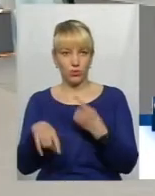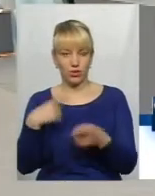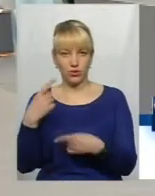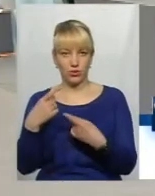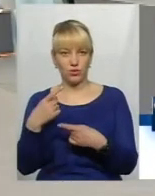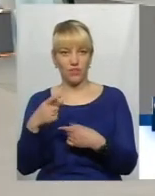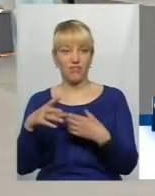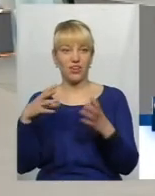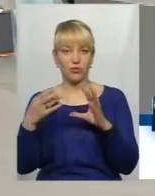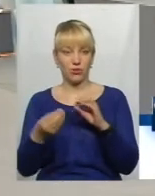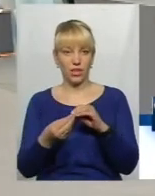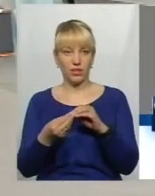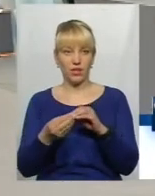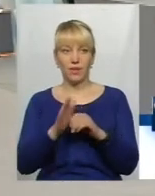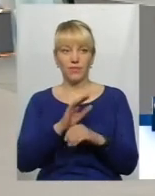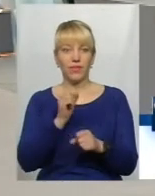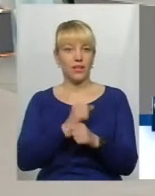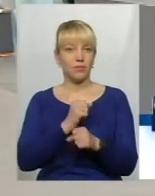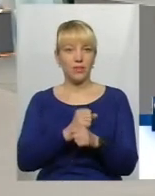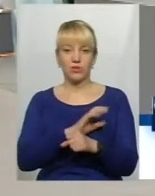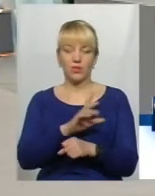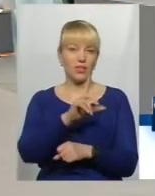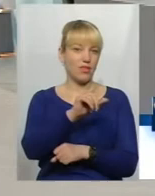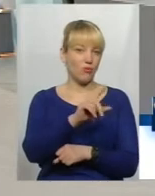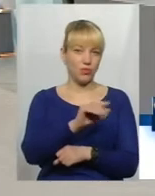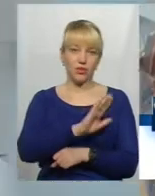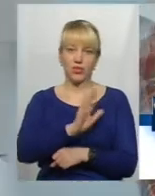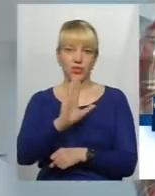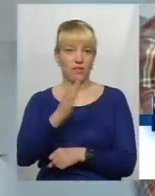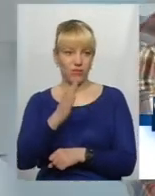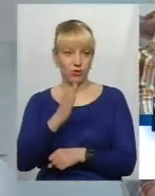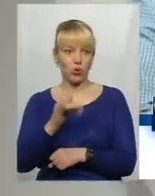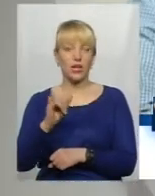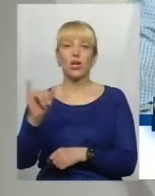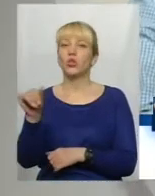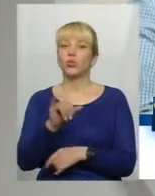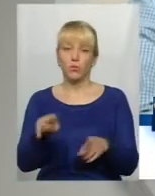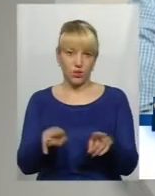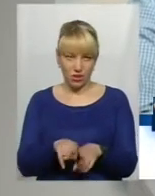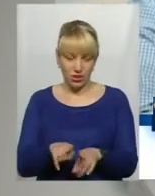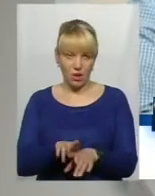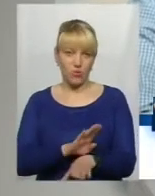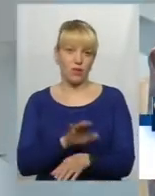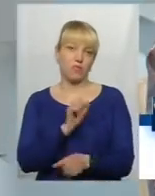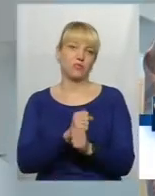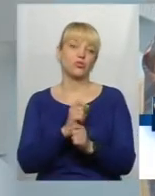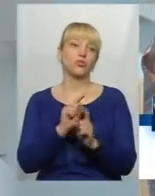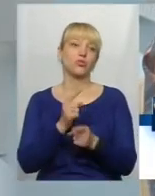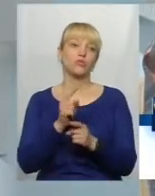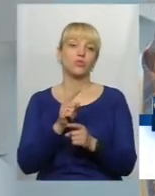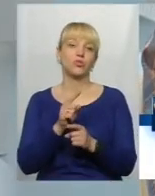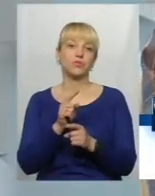В результаті не працюється ні цей понеділок, ні вівторок. І субота не працюється. Тому що, ну, все